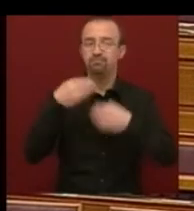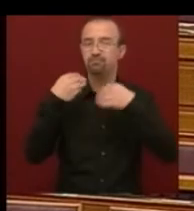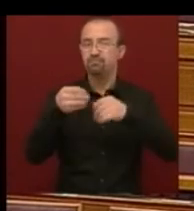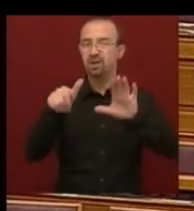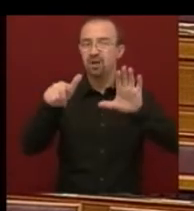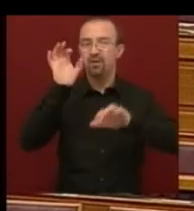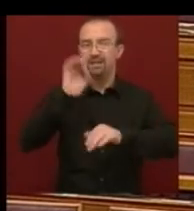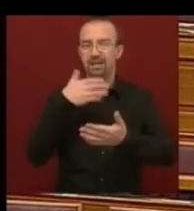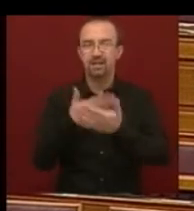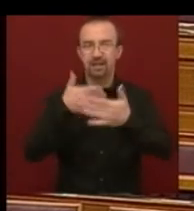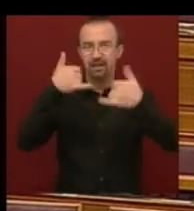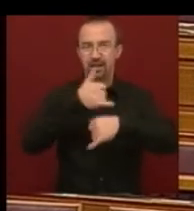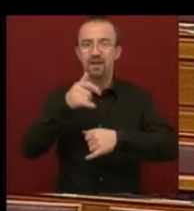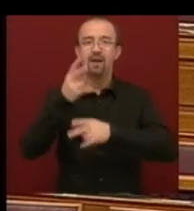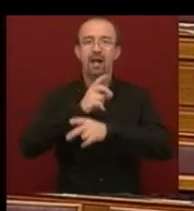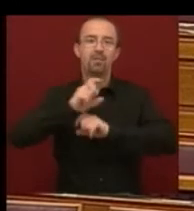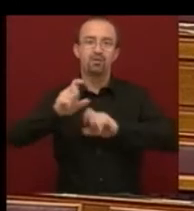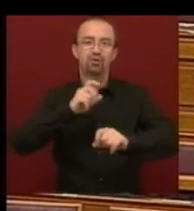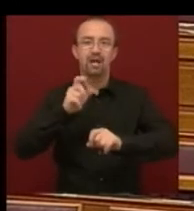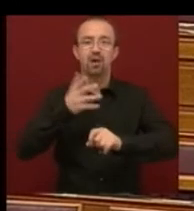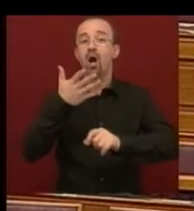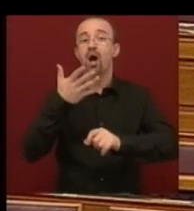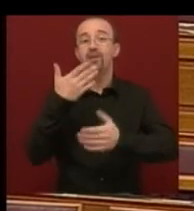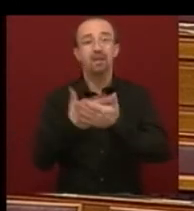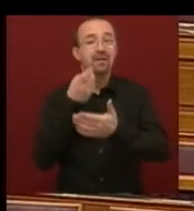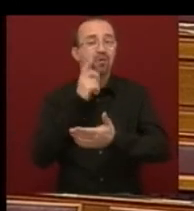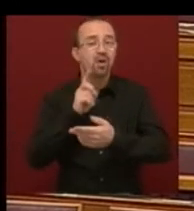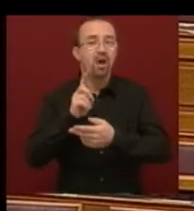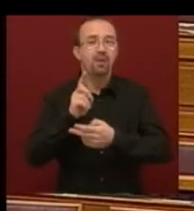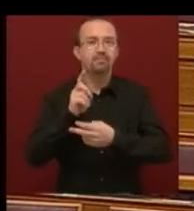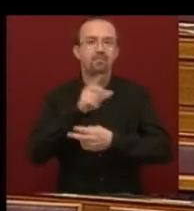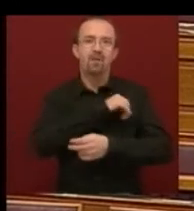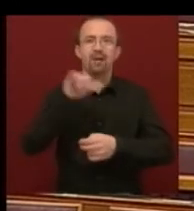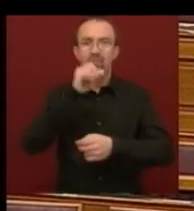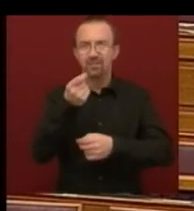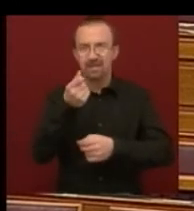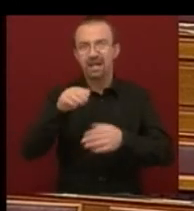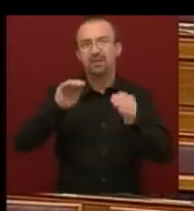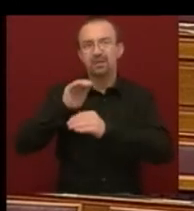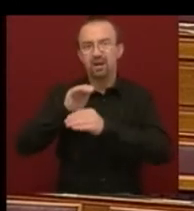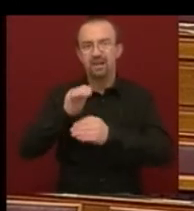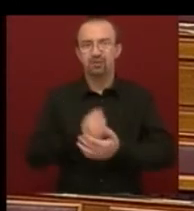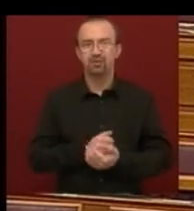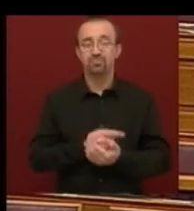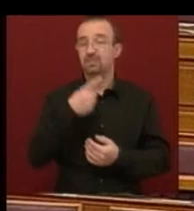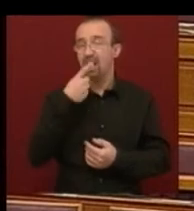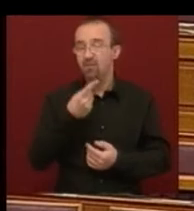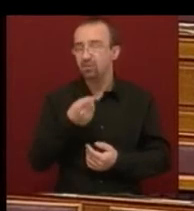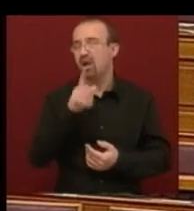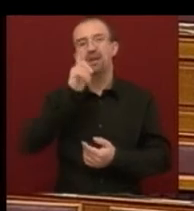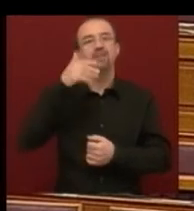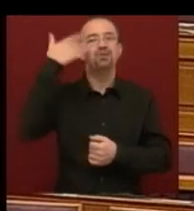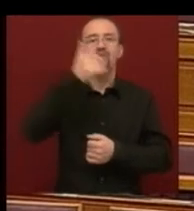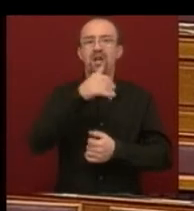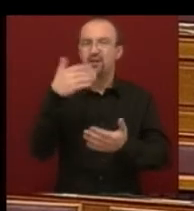hogy 6% lenne idén az állam adóssága, nem zsebelték volna be az állam a magányugdíjpénzári megtakarításokat. Elmondta, hogy nem lesz